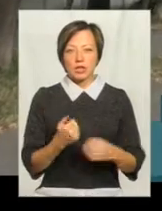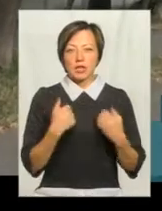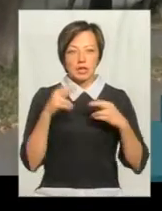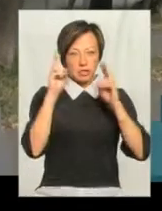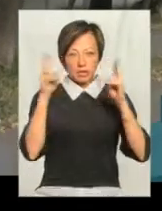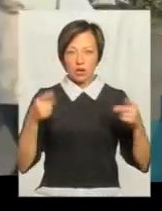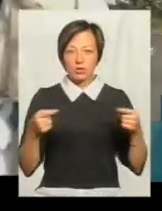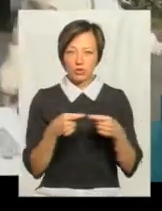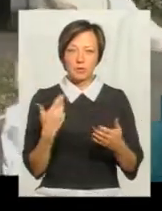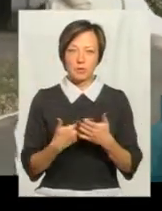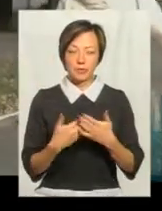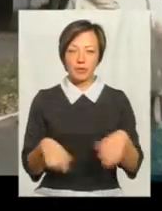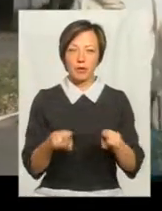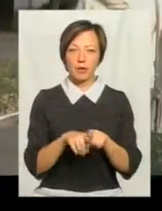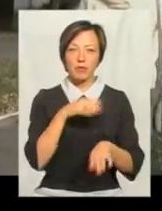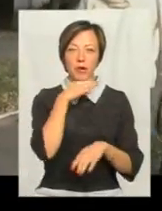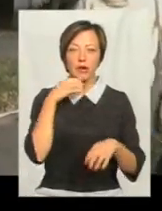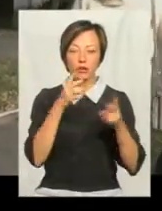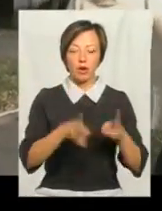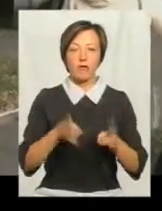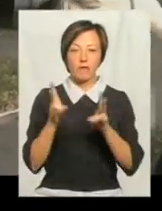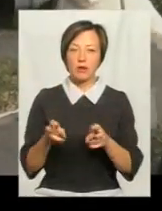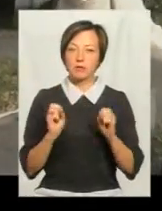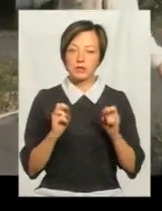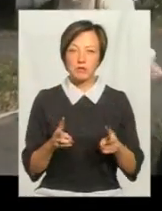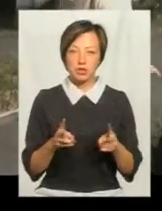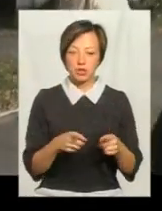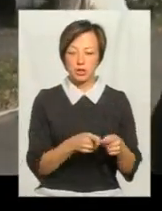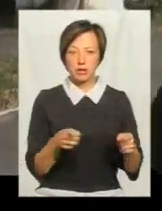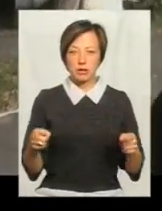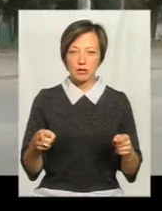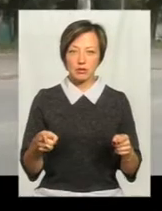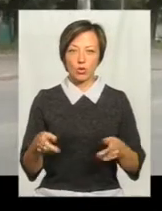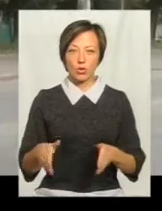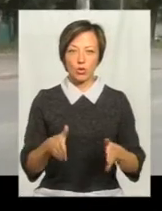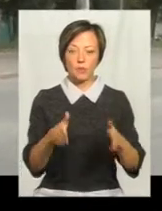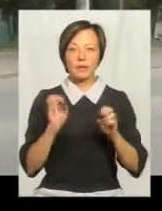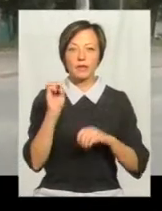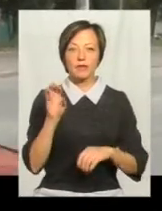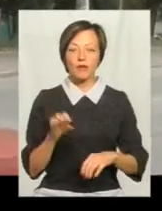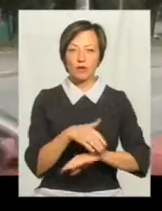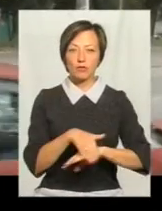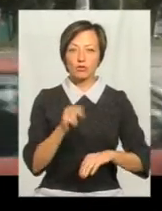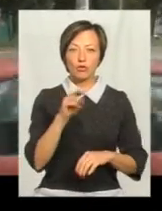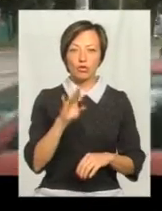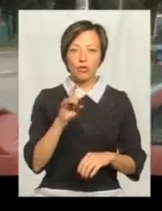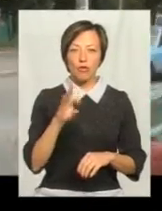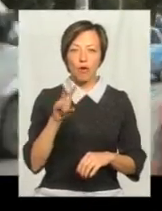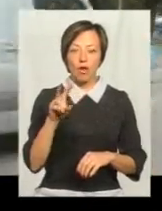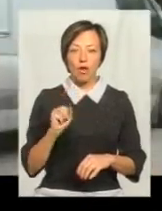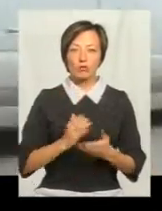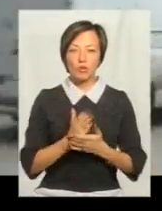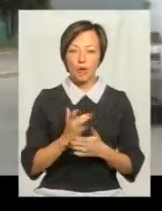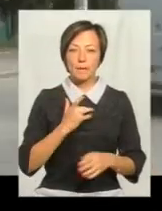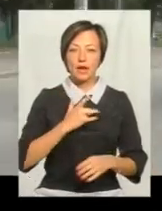знаю точно, десь так. Тут багато аварій. Дуже небезпечний такий учасник. Світлофор на вулиці Чорновола обслуговує приватна